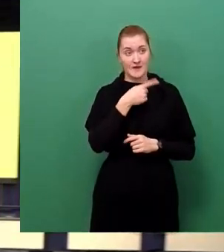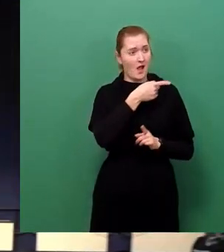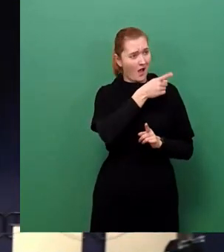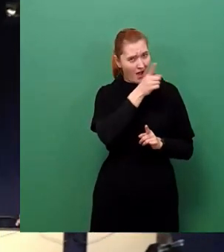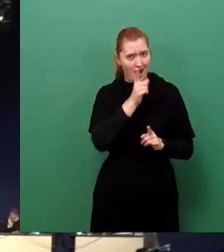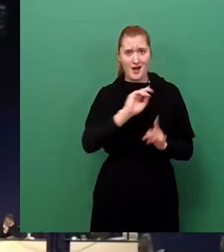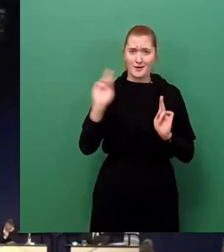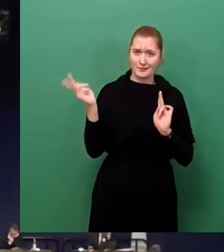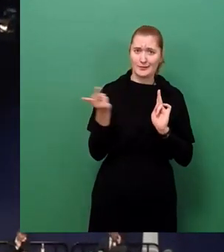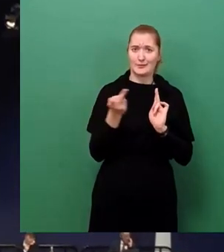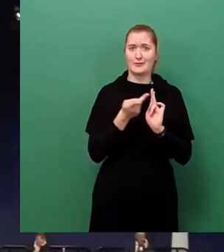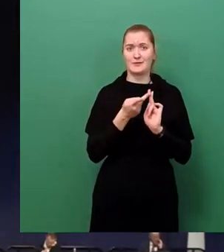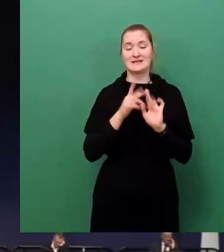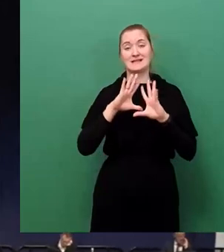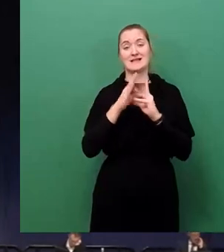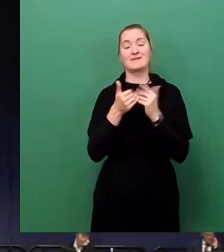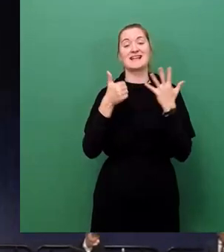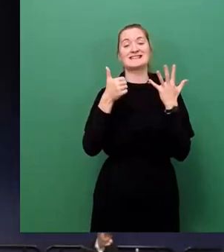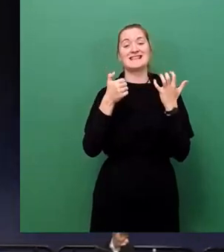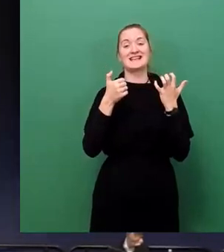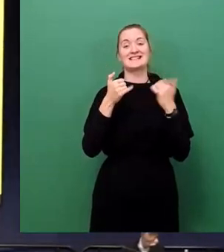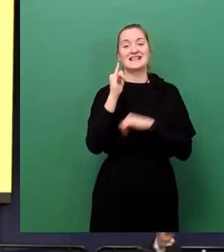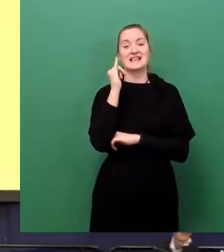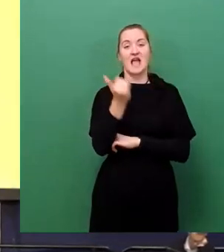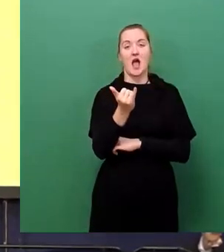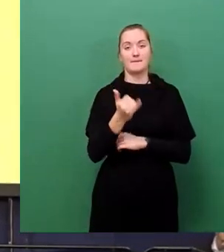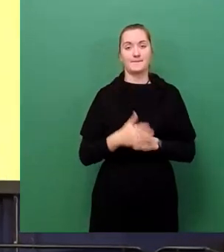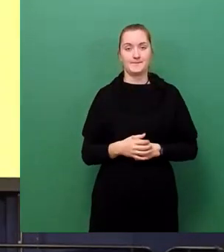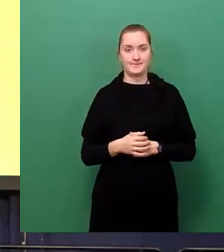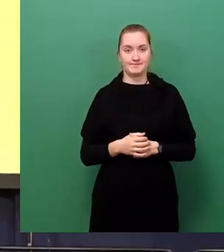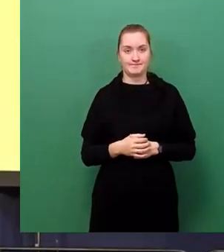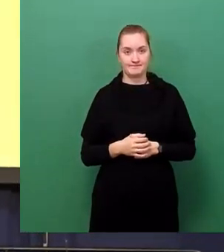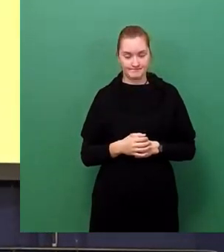von 60 Ja-Stimmen haben wir den Punkt 14 geschafft. habe hier.